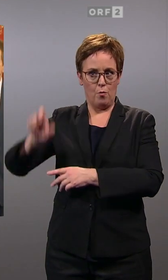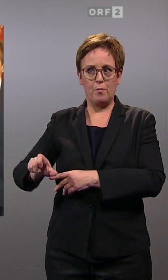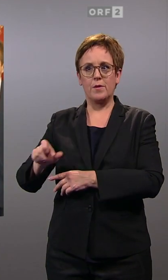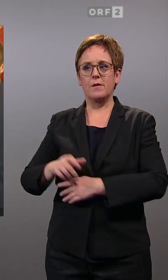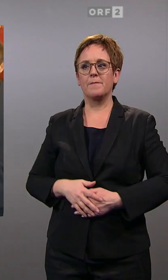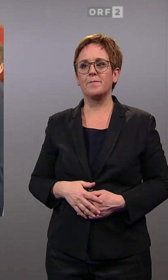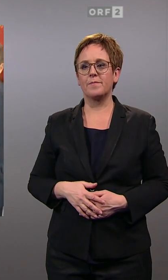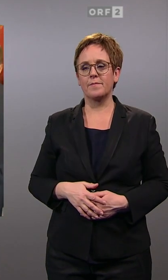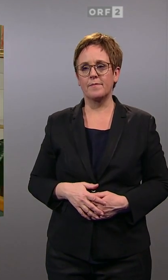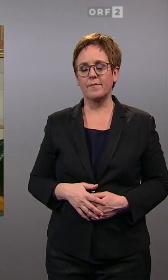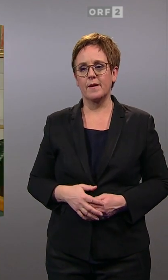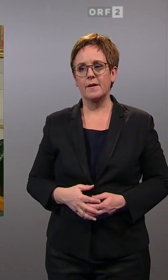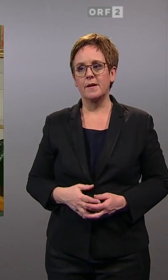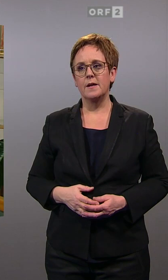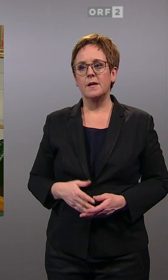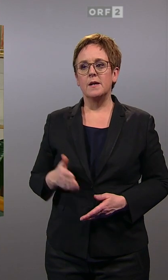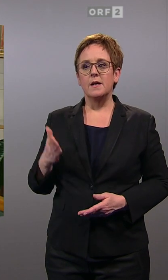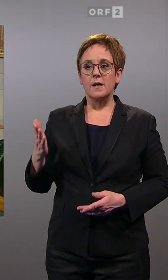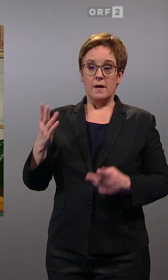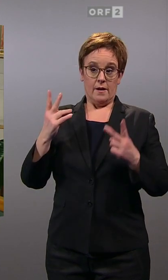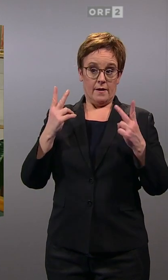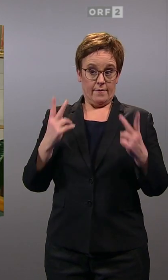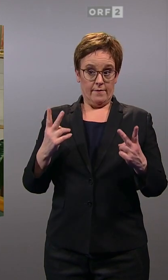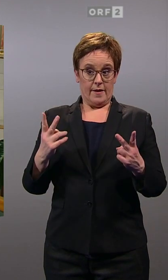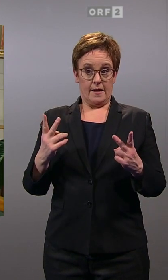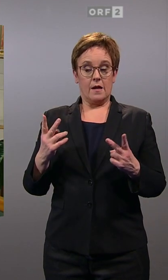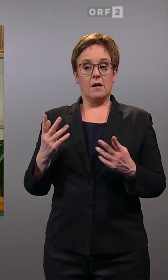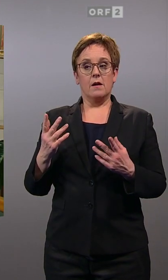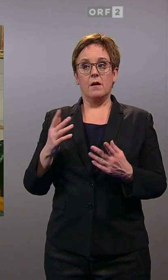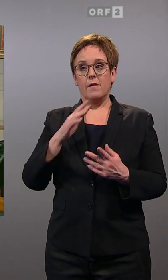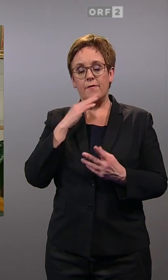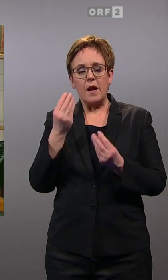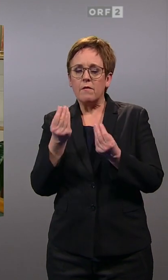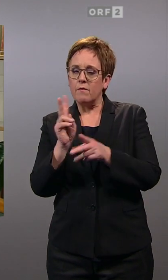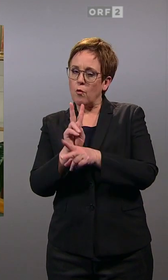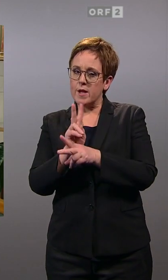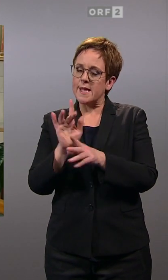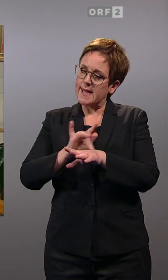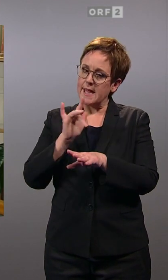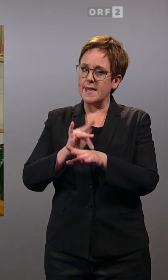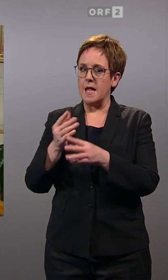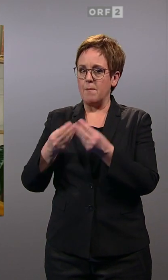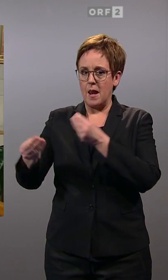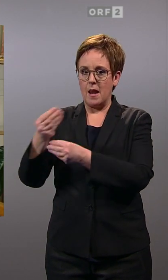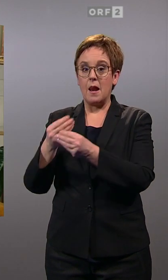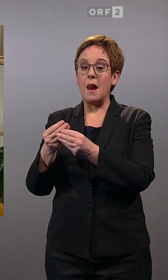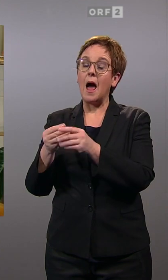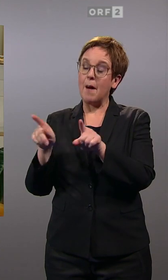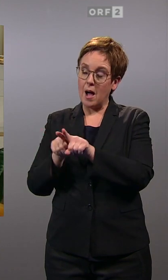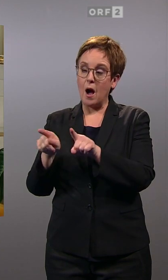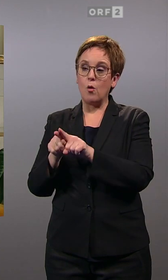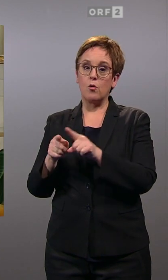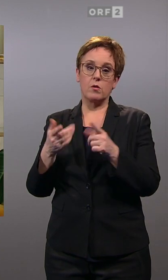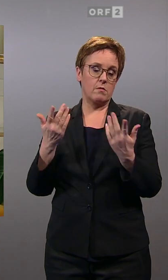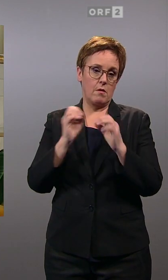Ich gelobe. Es ist ganz, ganz wichtig auf der einen Seite sehr viel an Fingerspitzengefühl und Sensibilität zu zeigen, aber im gleichen Maß